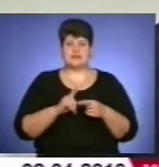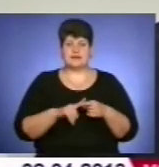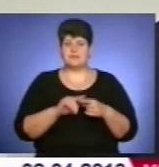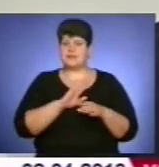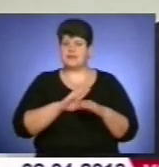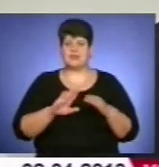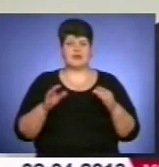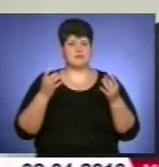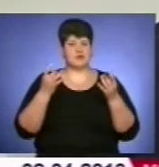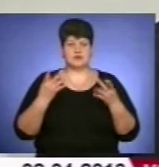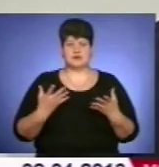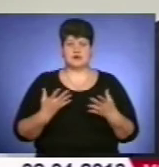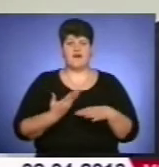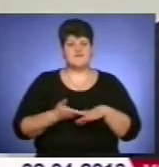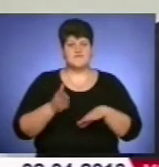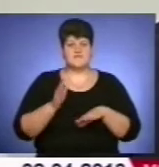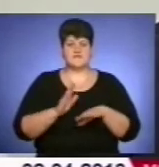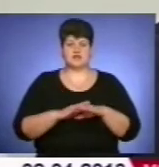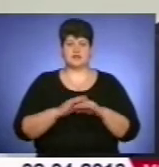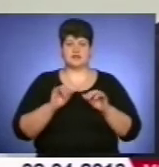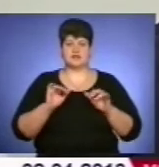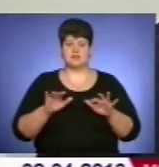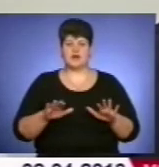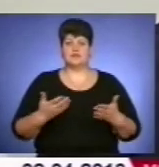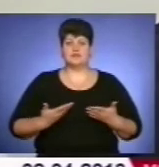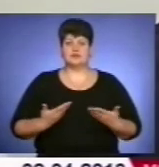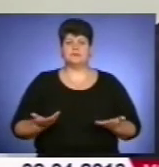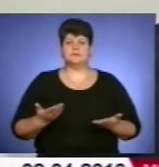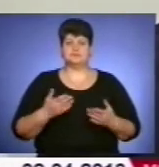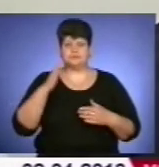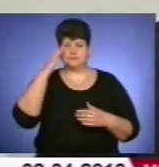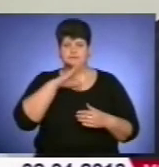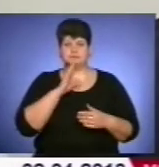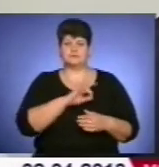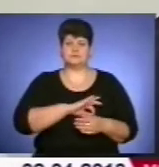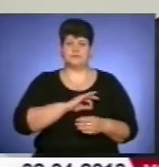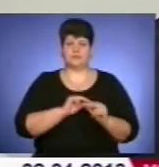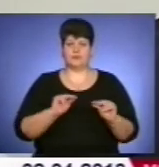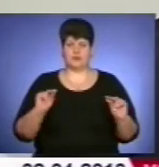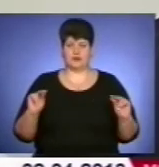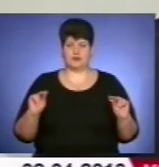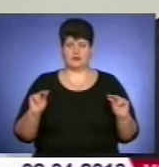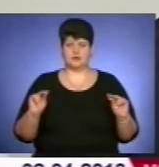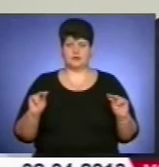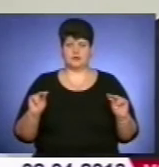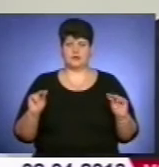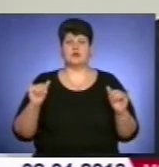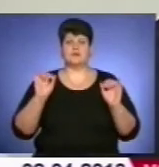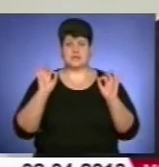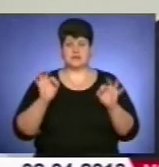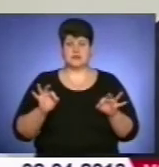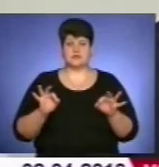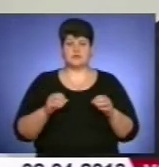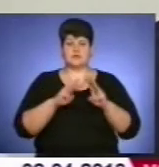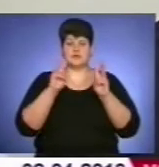справа в житті навіть батьків, вихователів, вчителів. І властиво святий